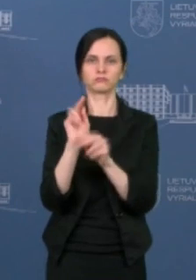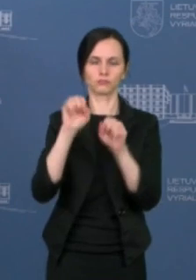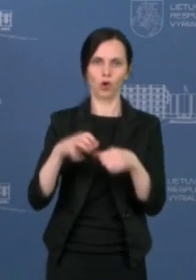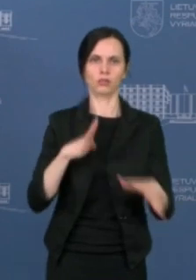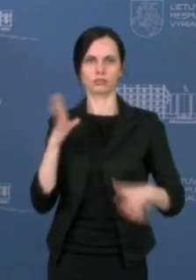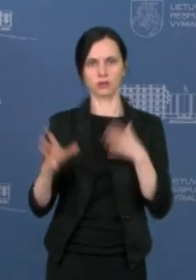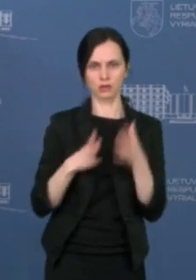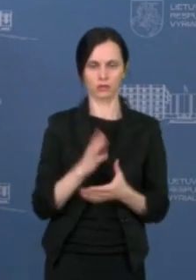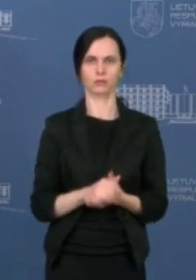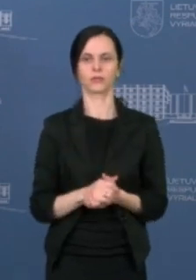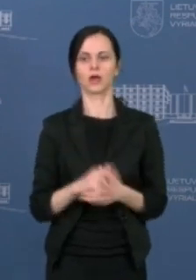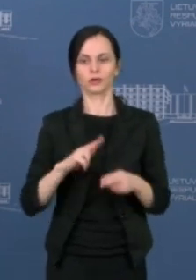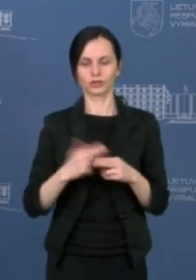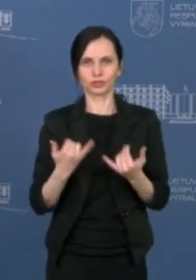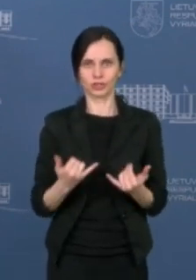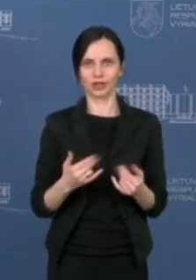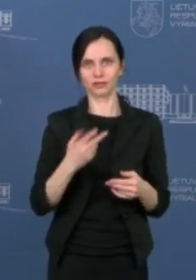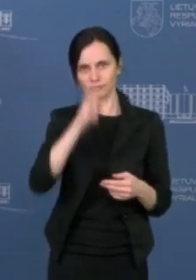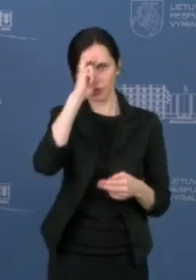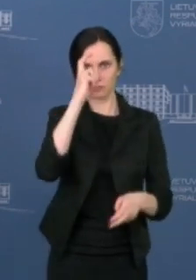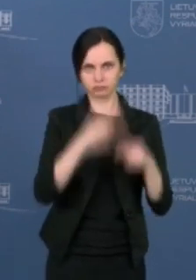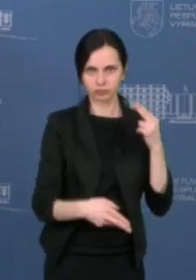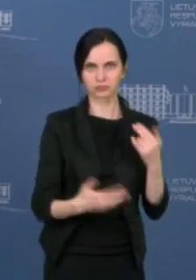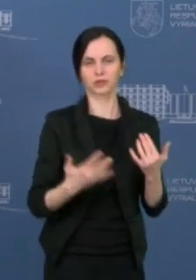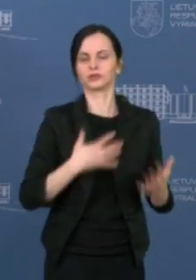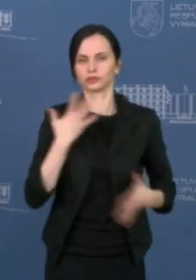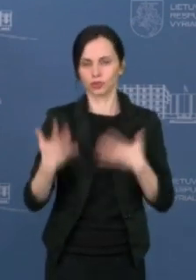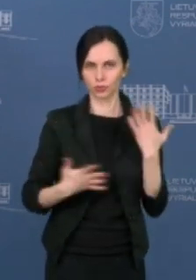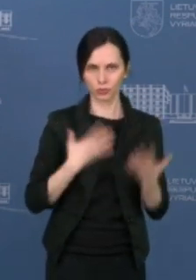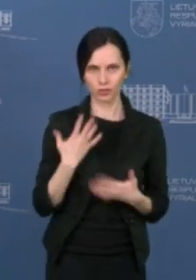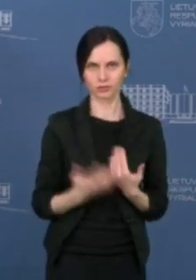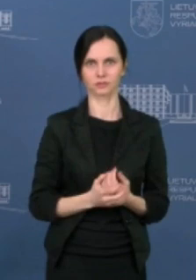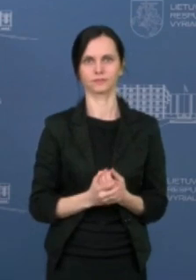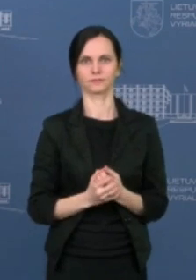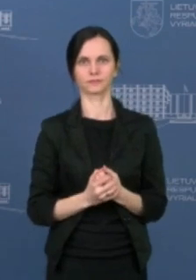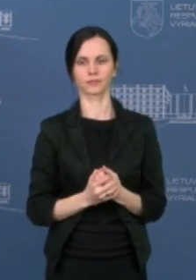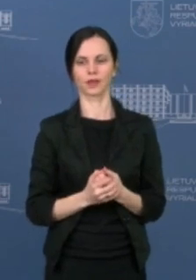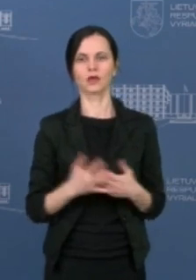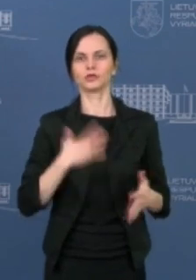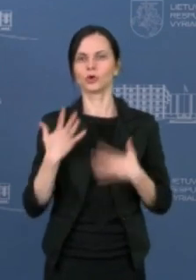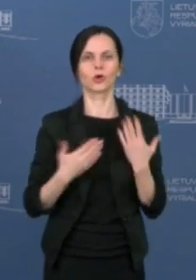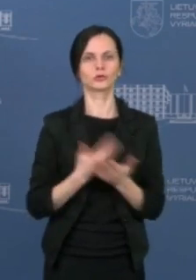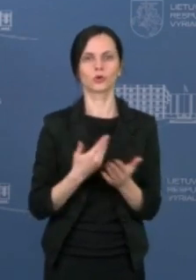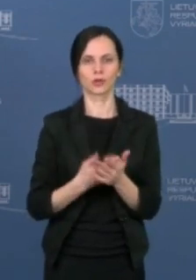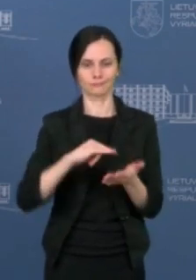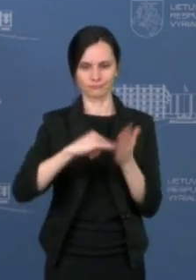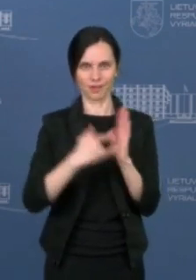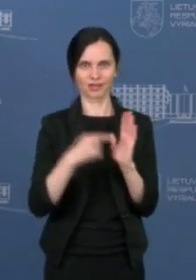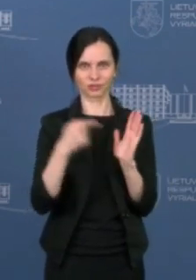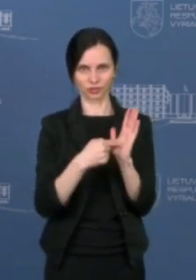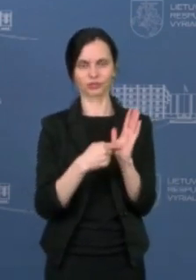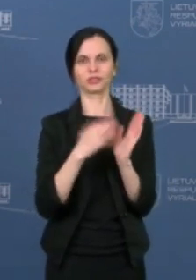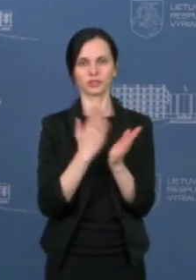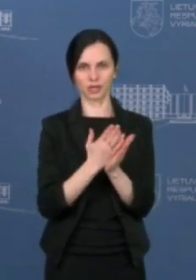Džiaugiuosi, jog vyriausybė, taip pat kartu su ekstremalių situacijų komisija turi planą, kaip gali keistis